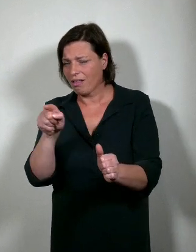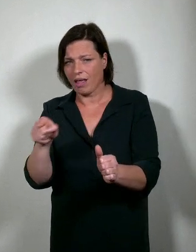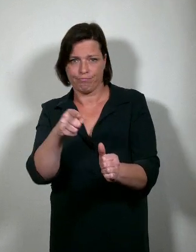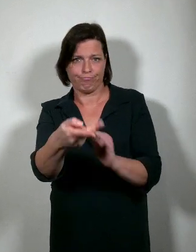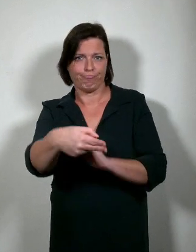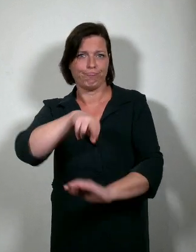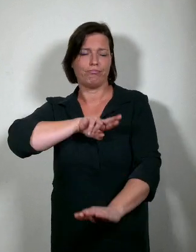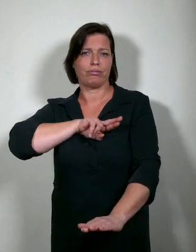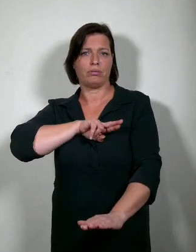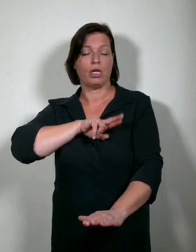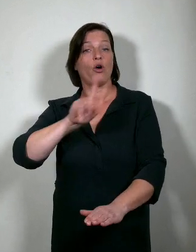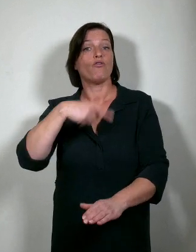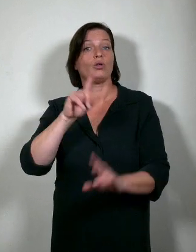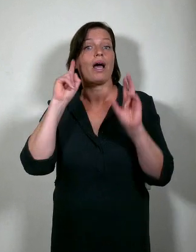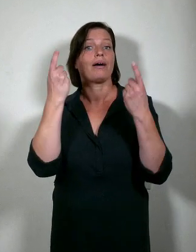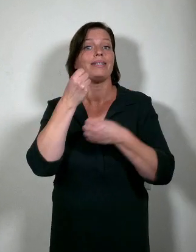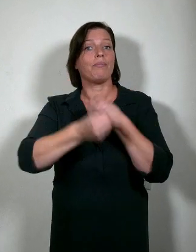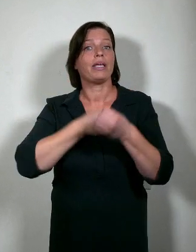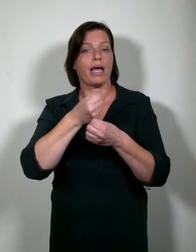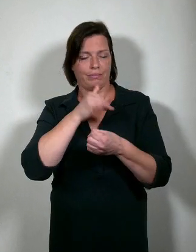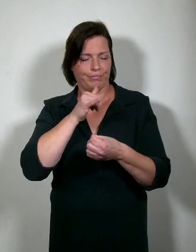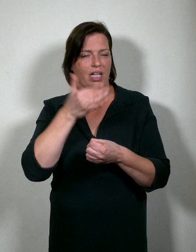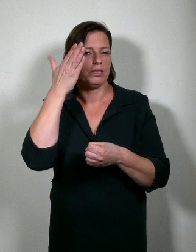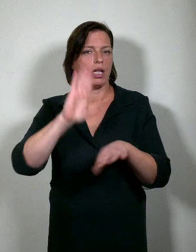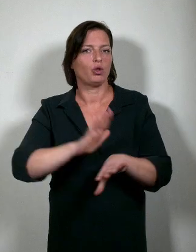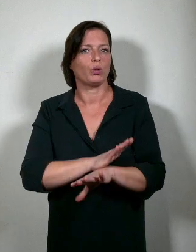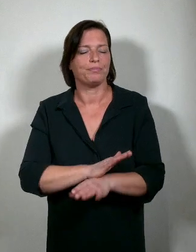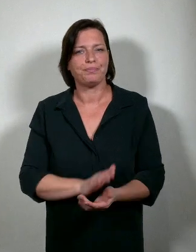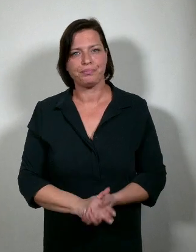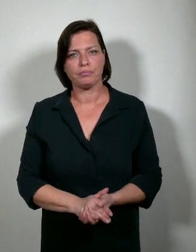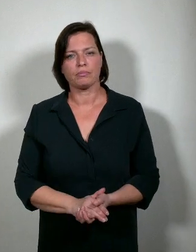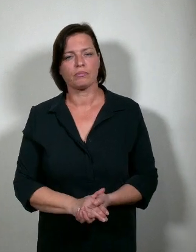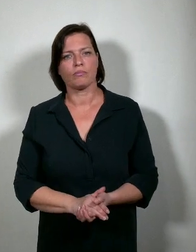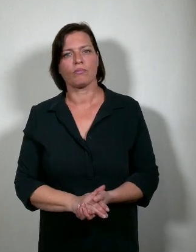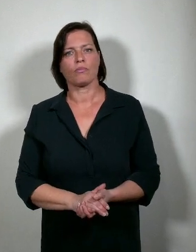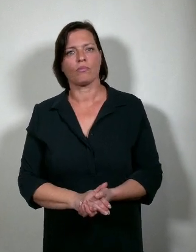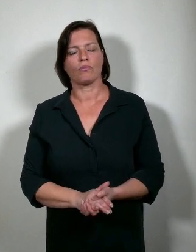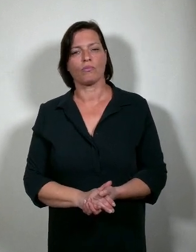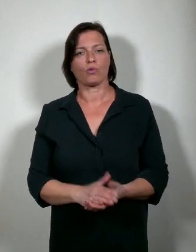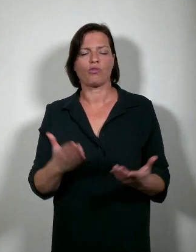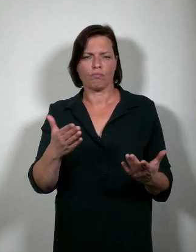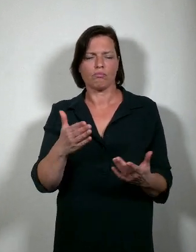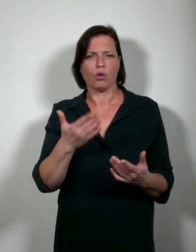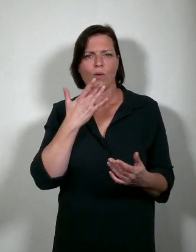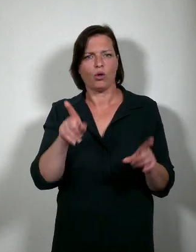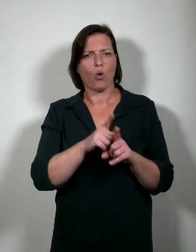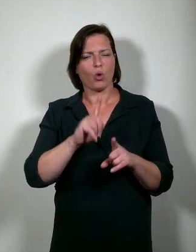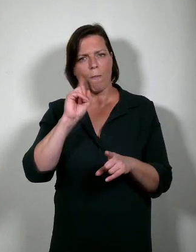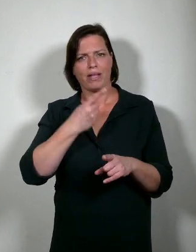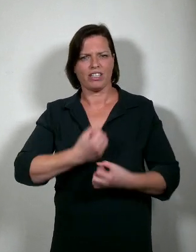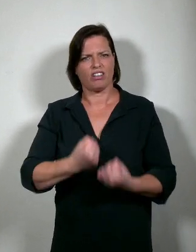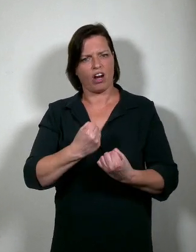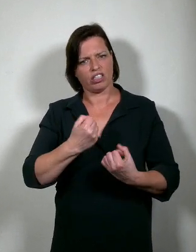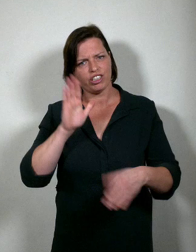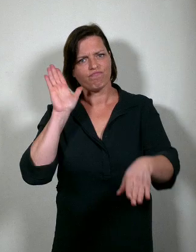wat we tijdens het komende academiejaar zullen doen. Laat dat dus meteen ook een krachtig signaal zijn. Het vertrouwen